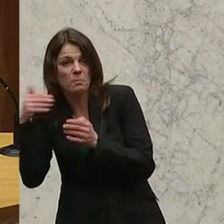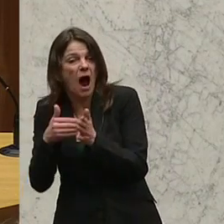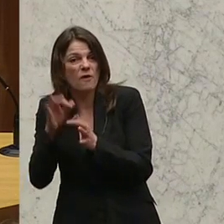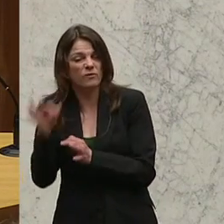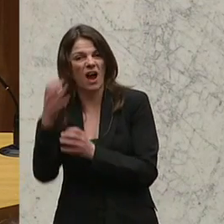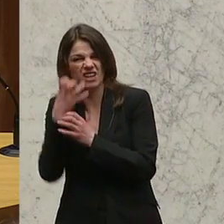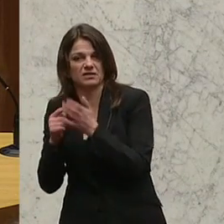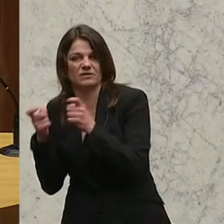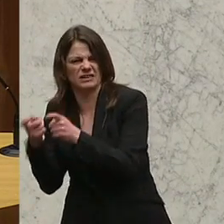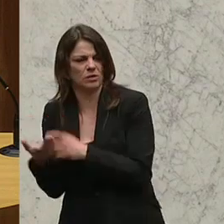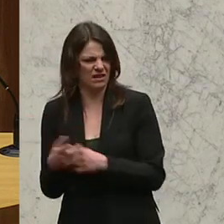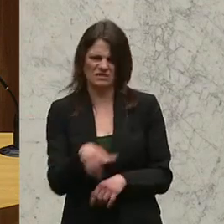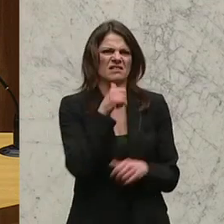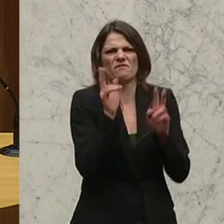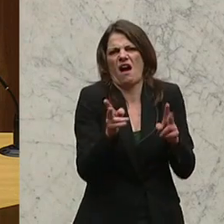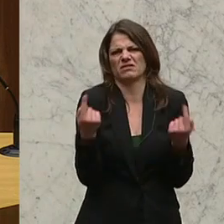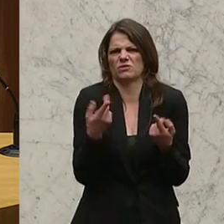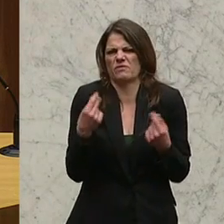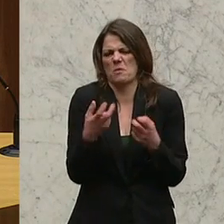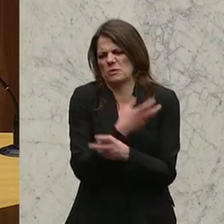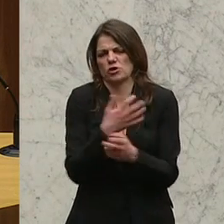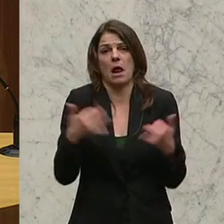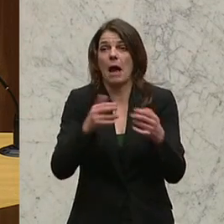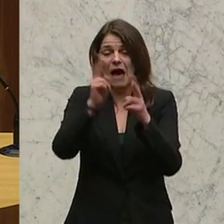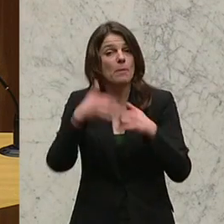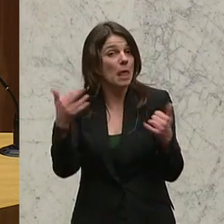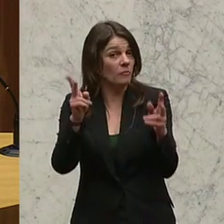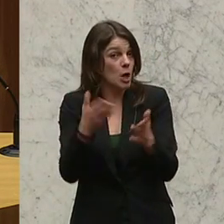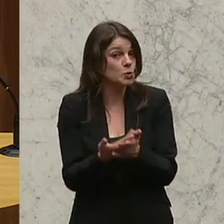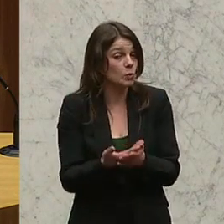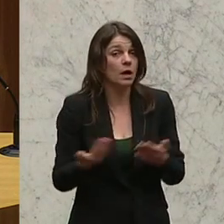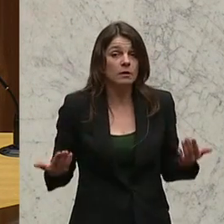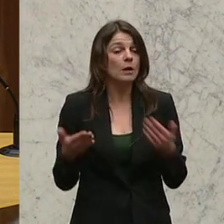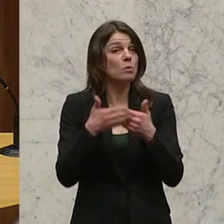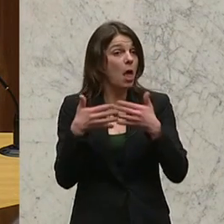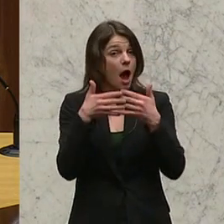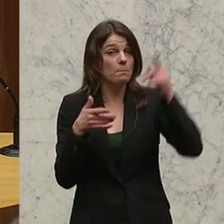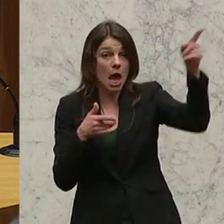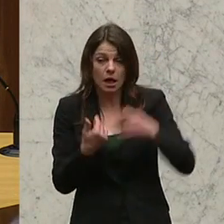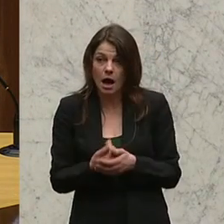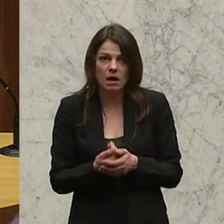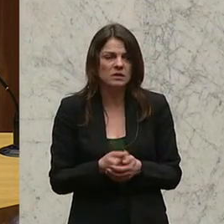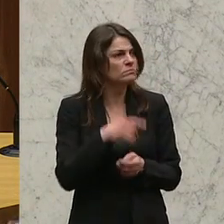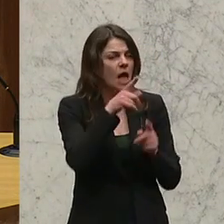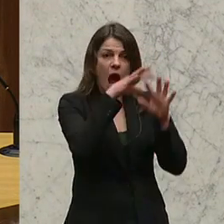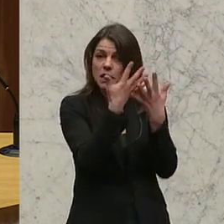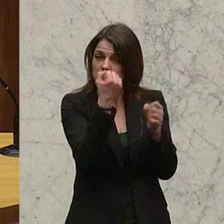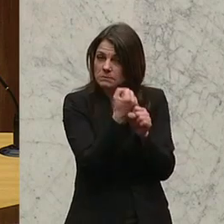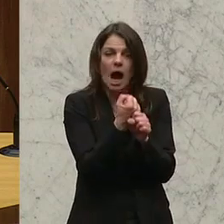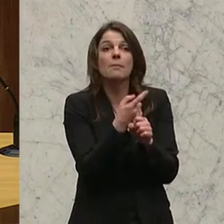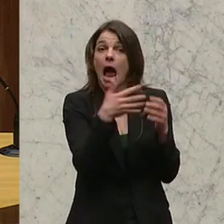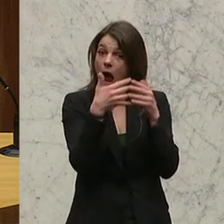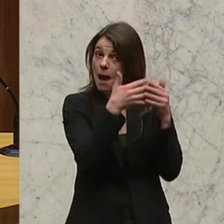Realsituation des österreichischen Parlaments. Die gibt es im Übrigen in anderen Parlamenten schon. Stichwort Amerika, bei allen Dingen, die sonst stattfinden.